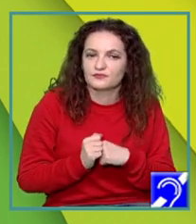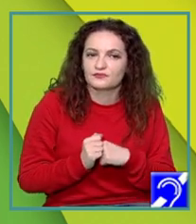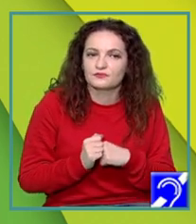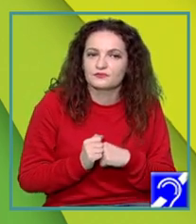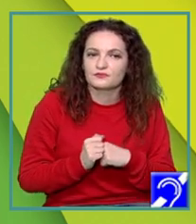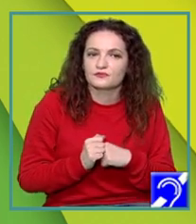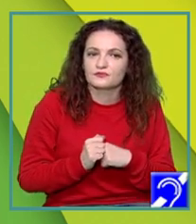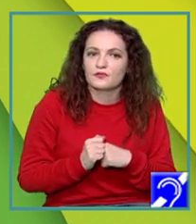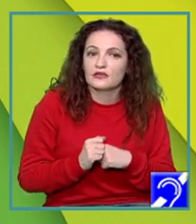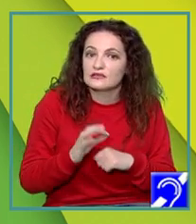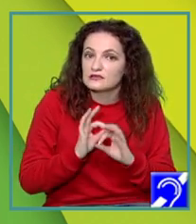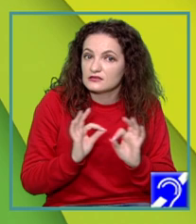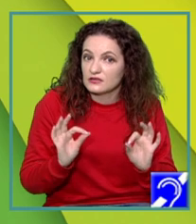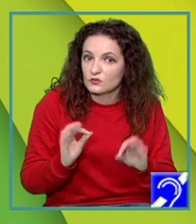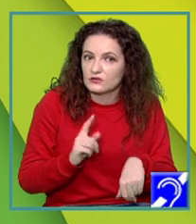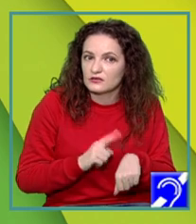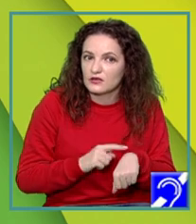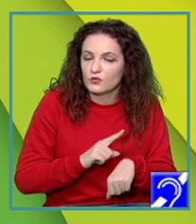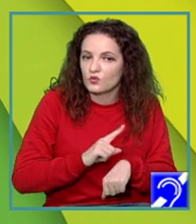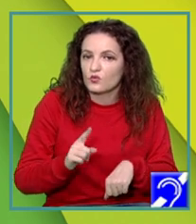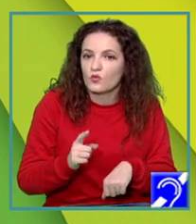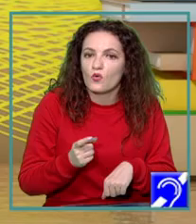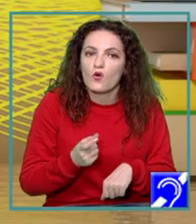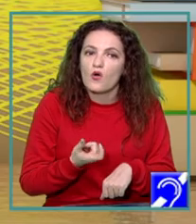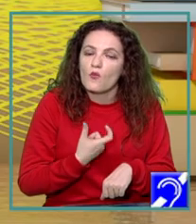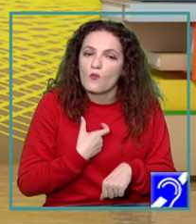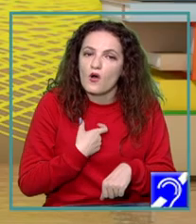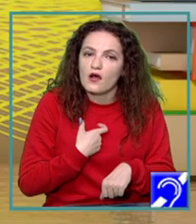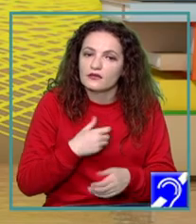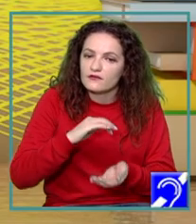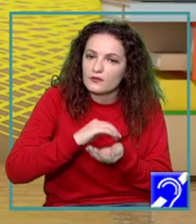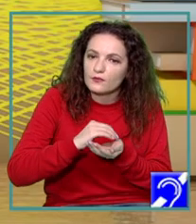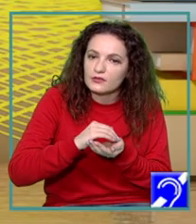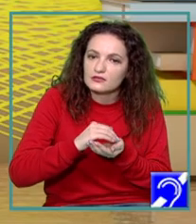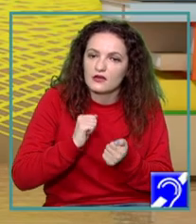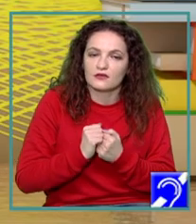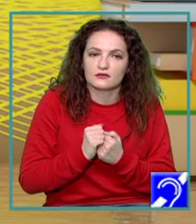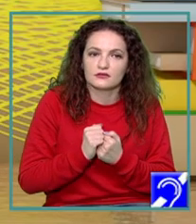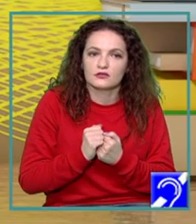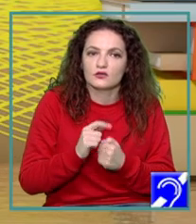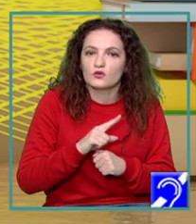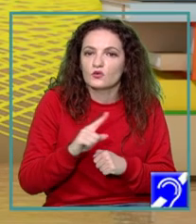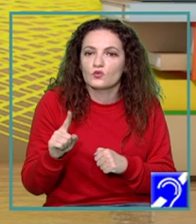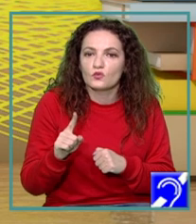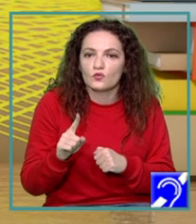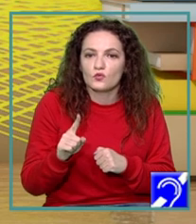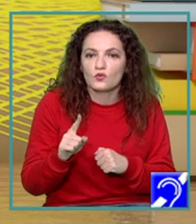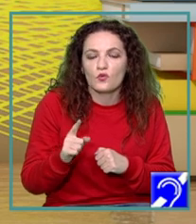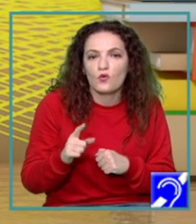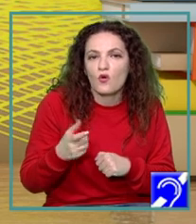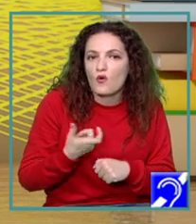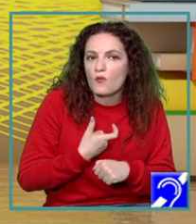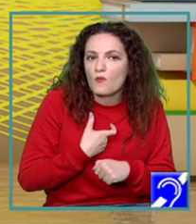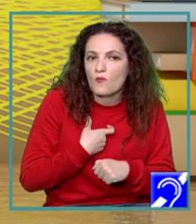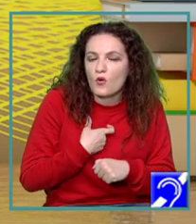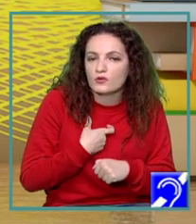nevoie. Și sigur că timpul nu poate fi nici stocat. Adică nu pot să iau kilogramele acela de timp pe care poate le-am cumpărat de